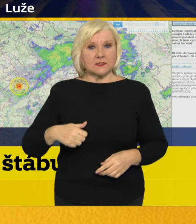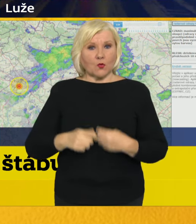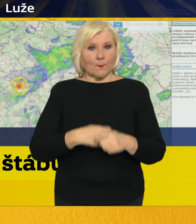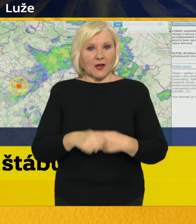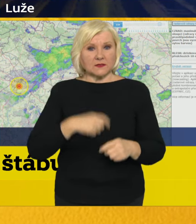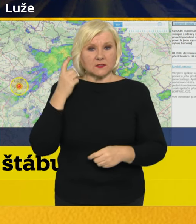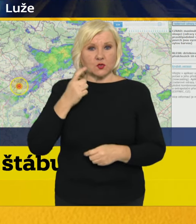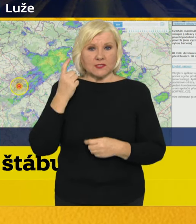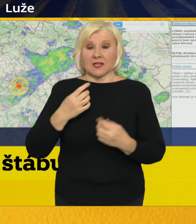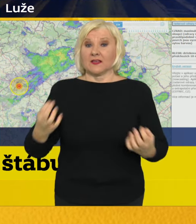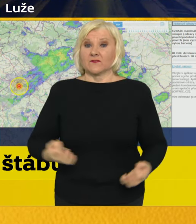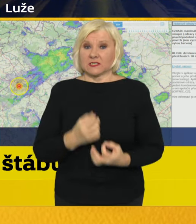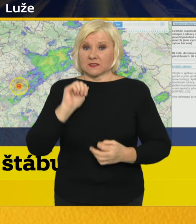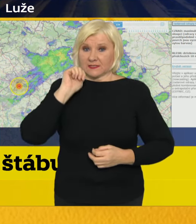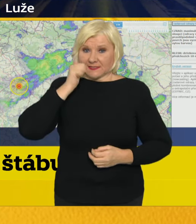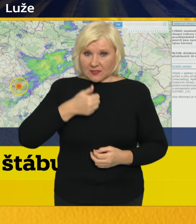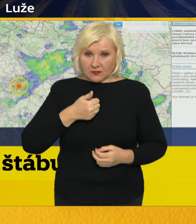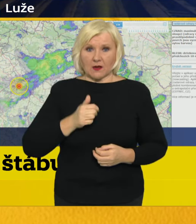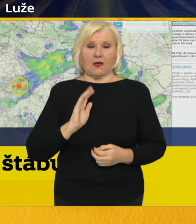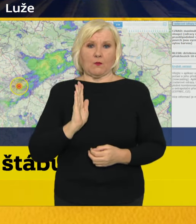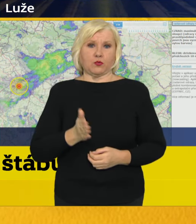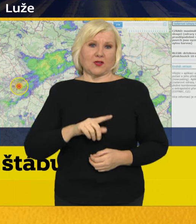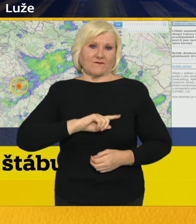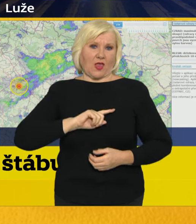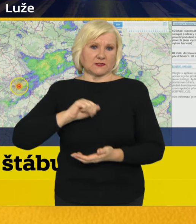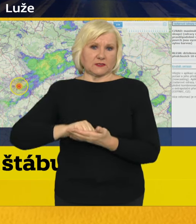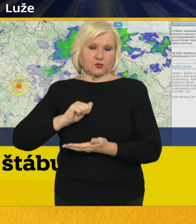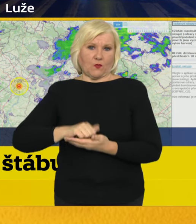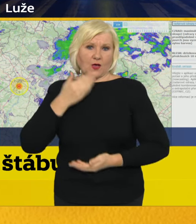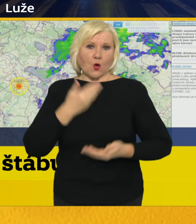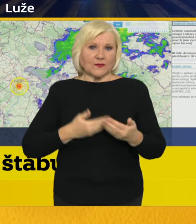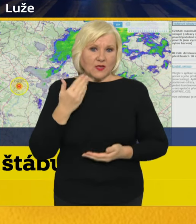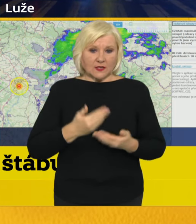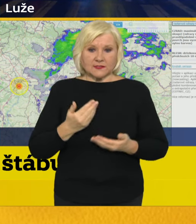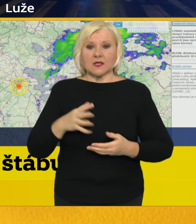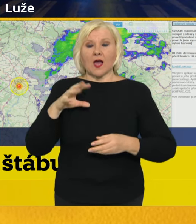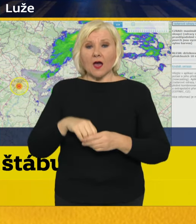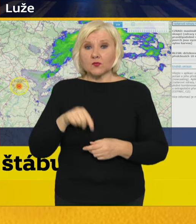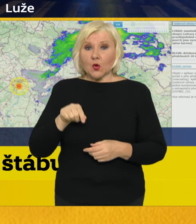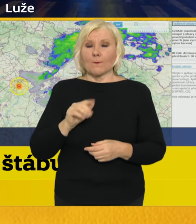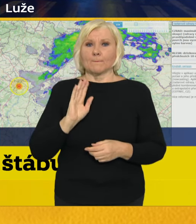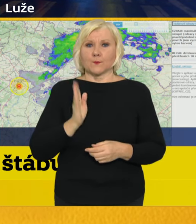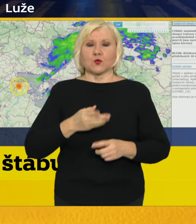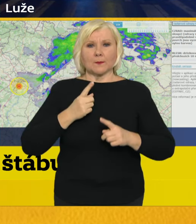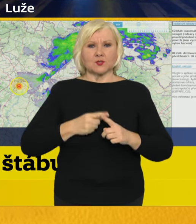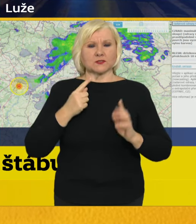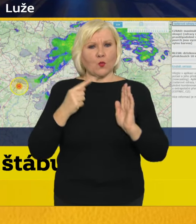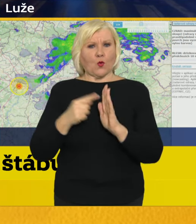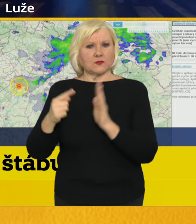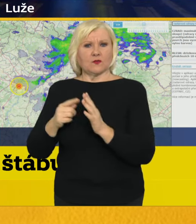sociálních věcí zítra bude mít vlastní tiskovou konferenci, kde bude dopodrobna prezentovat možnosti